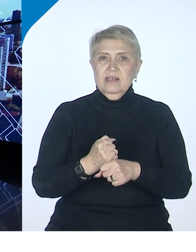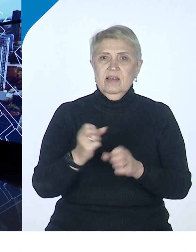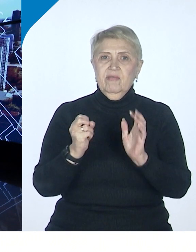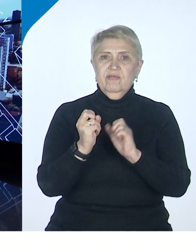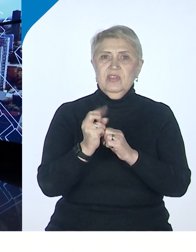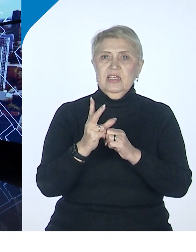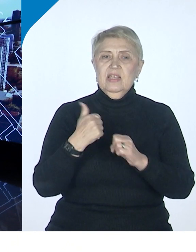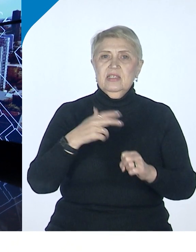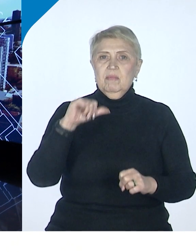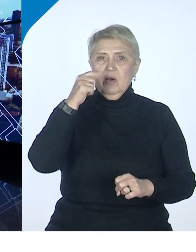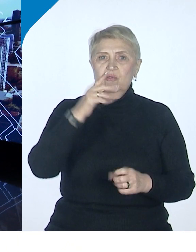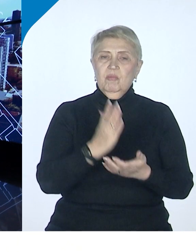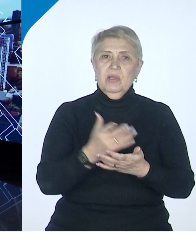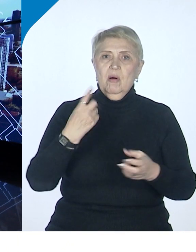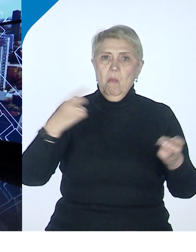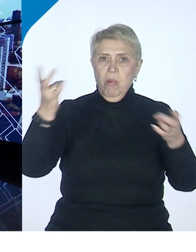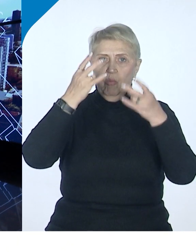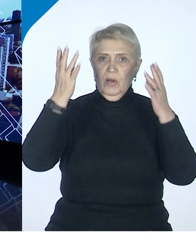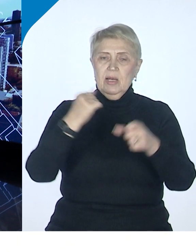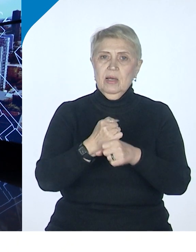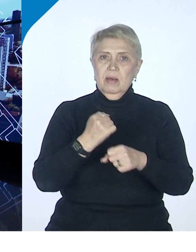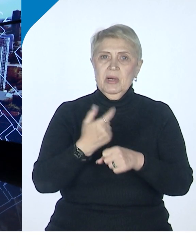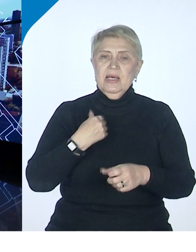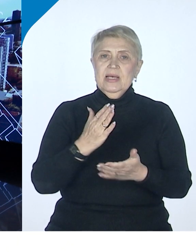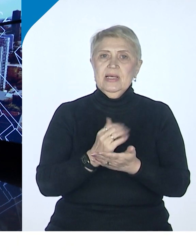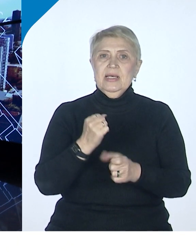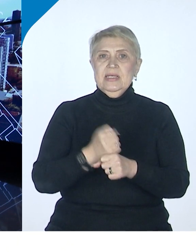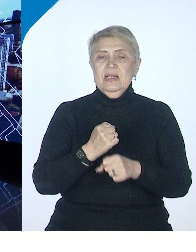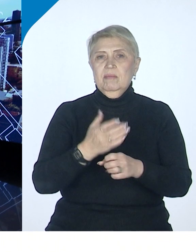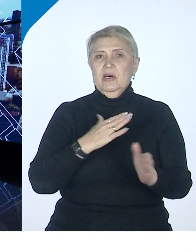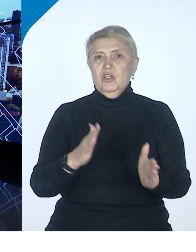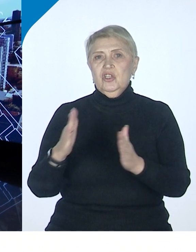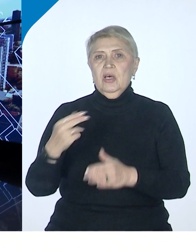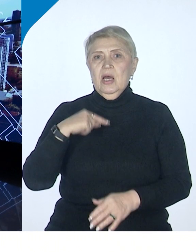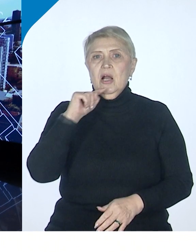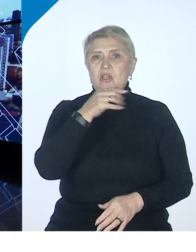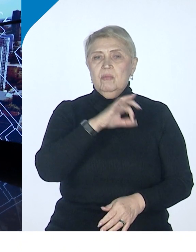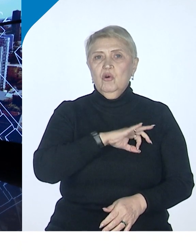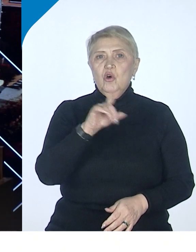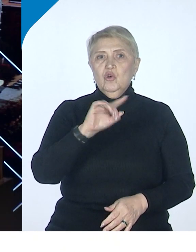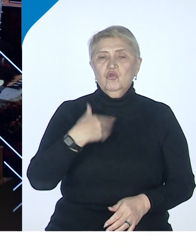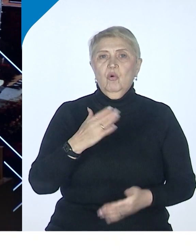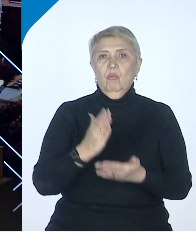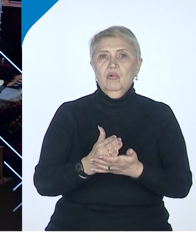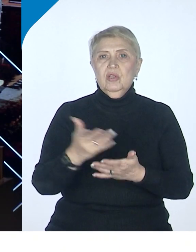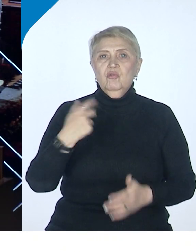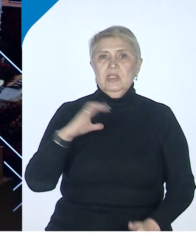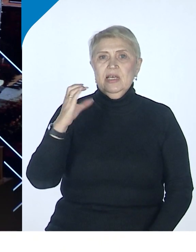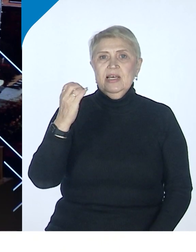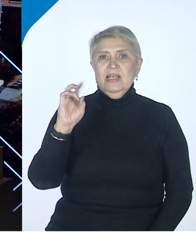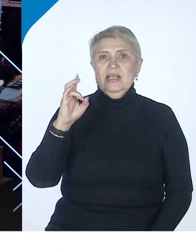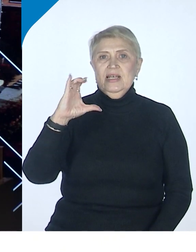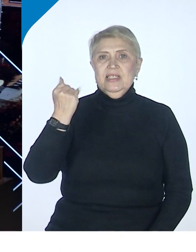-м году уже популярно было, мы сделаем режим экономический такой, что Сингапур обзавидуется. Да не